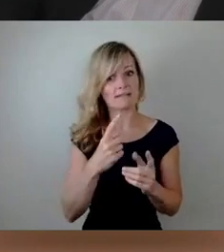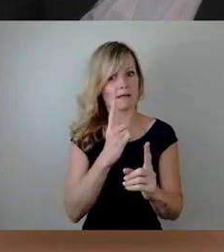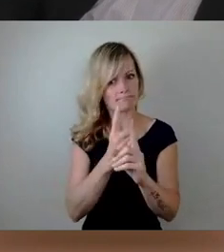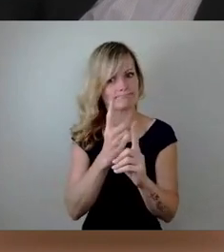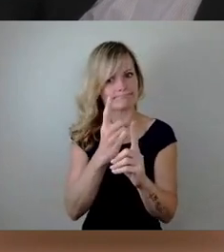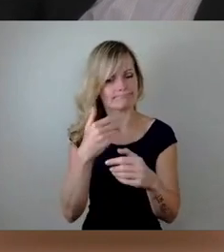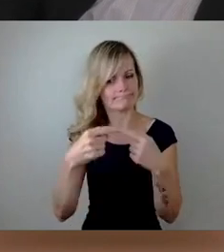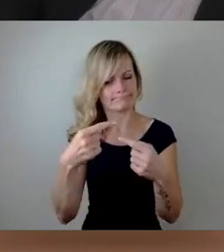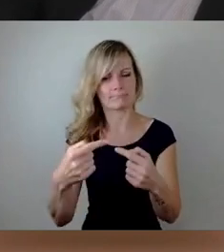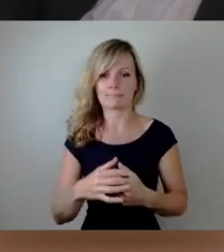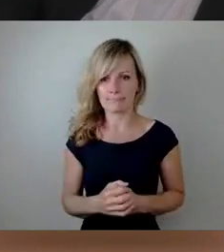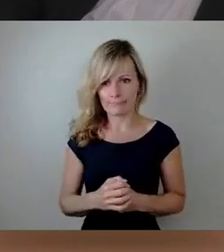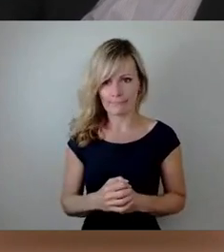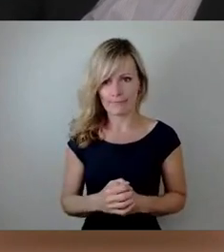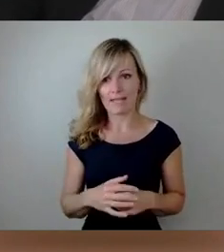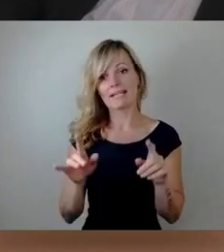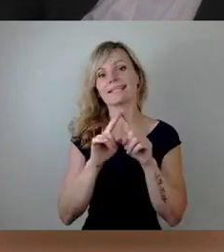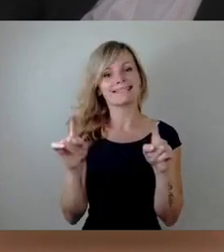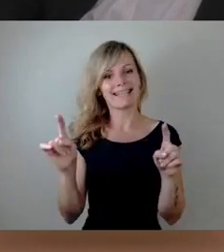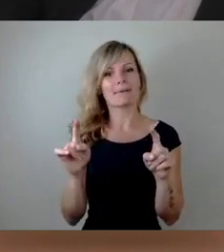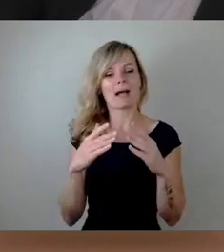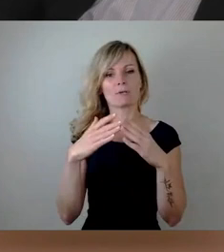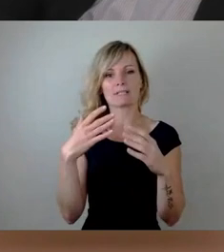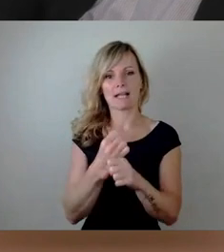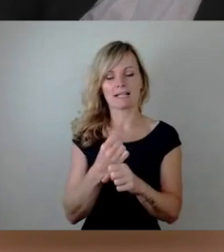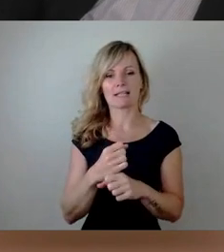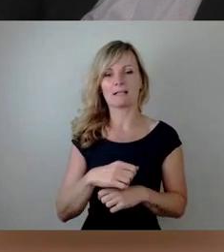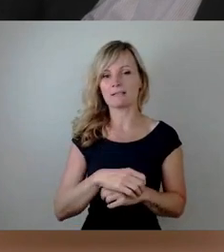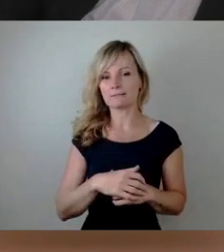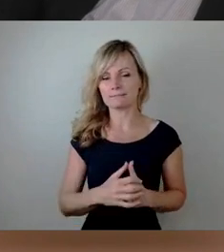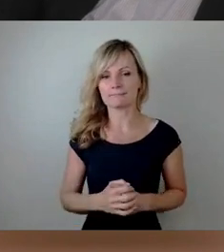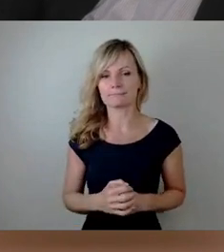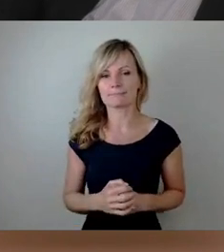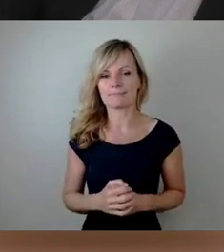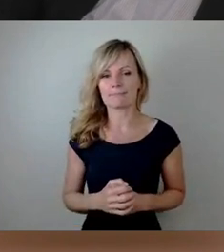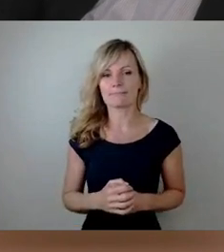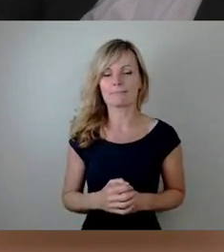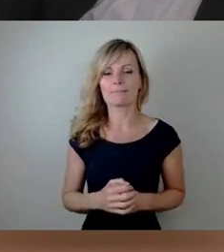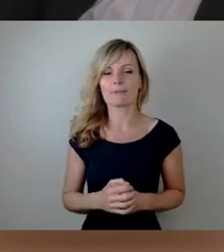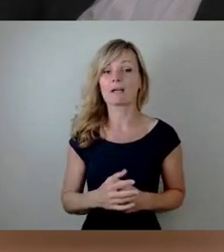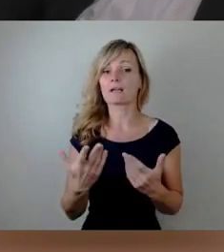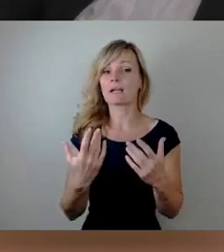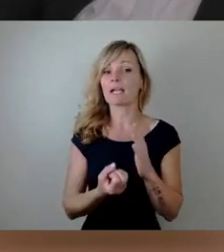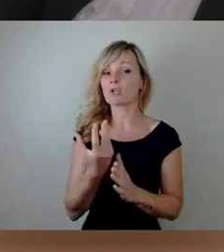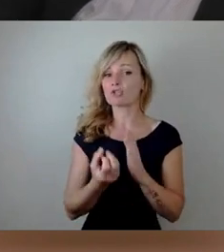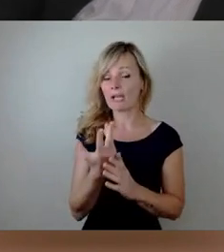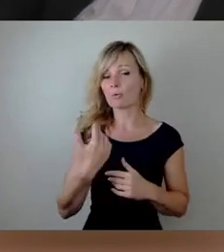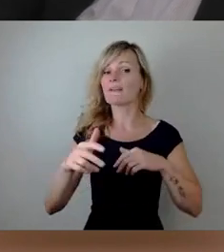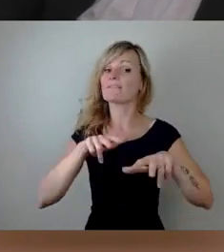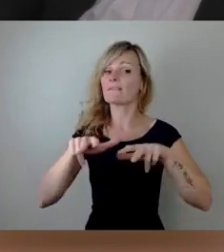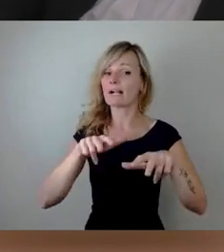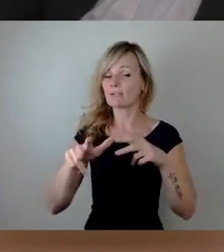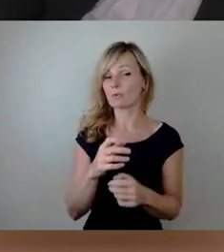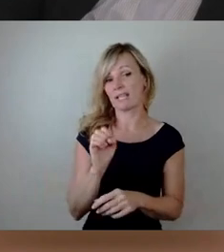was das Thema Haushalt angeht. Wir sind da in der Erstellung des Verwaltungsentwurfs und ich habe mit